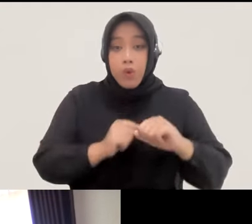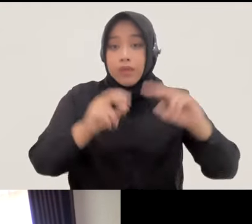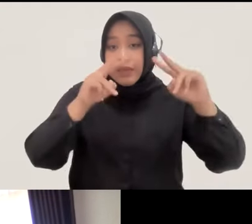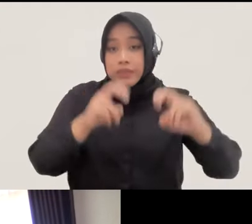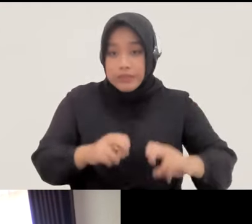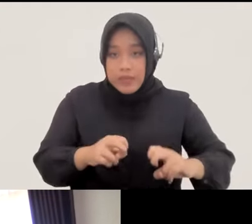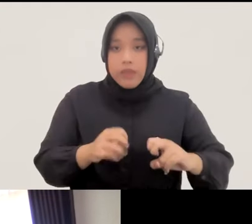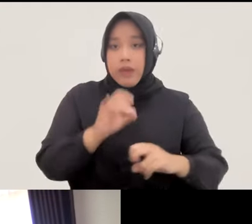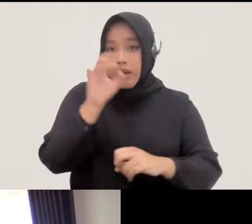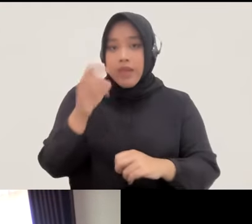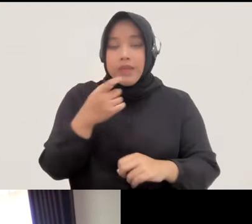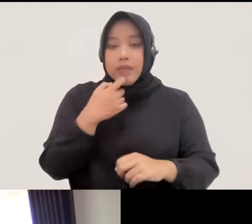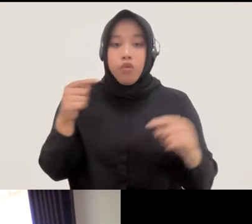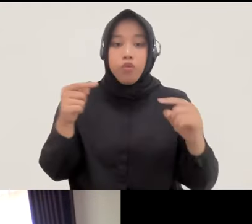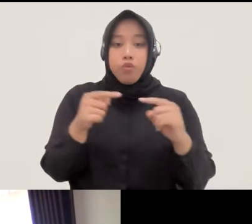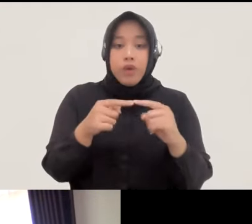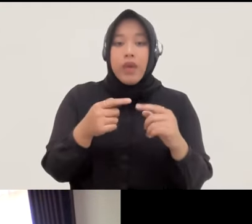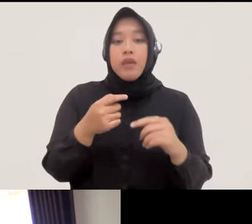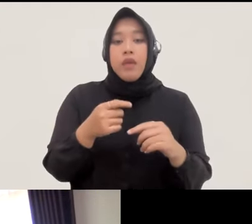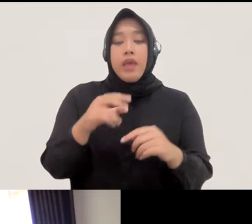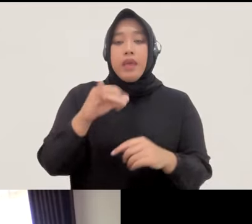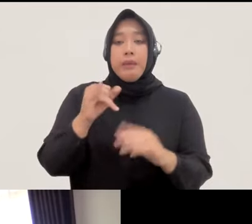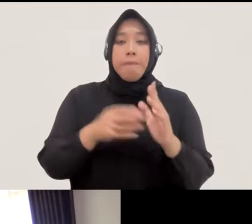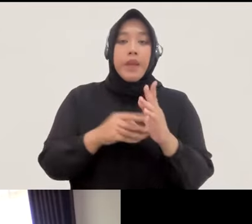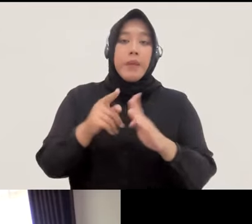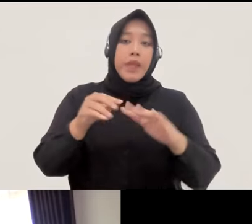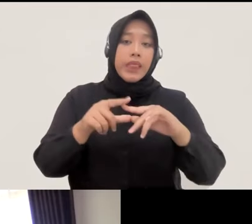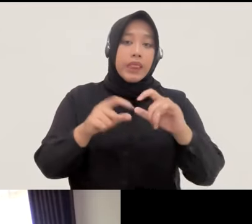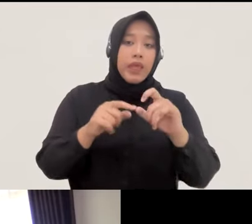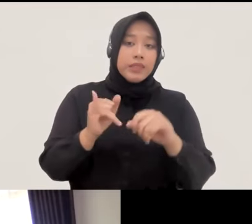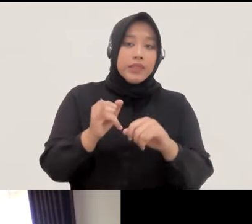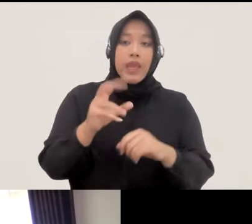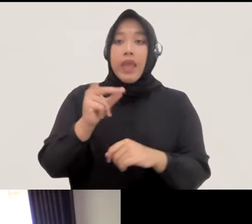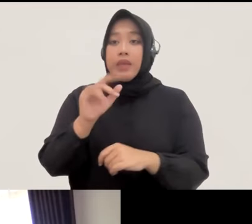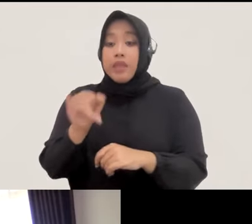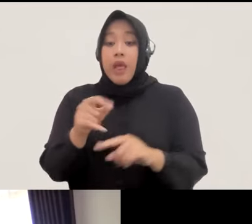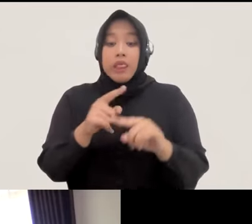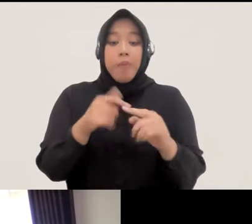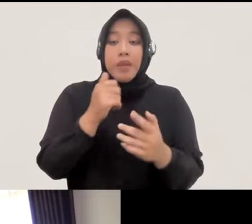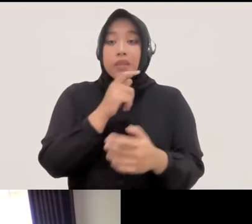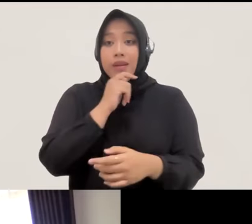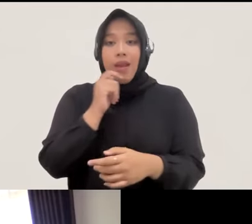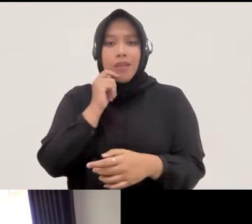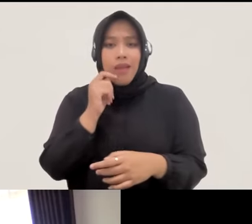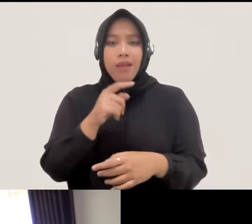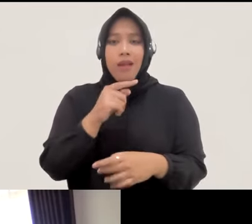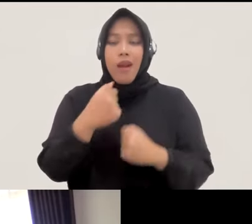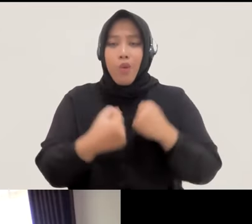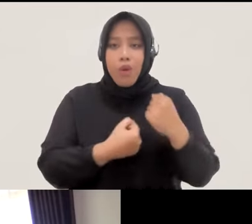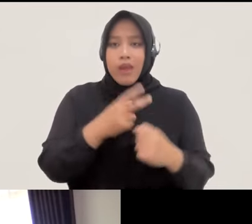penelitian dan sebagainya tentang kaitannya implementasi RJ tapi yang melaksanakan RJ sendiri masih tidak